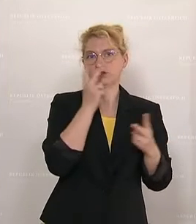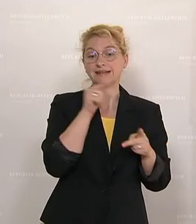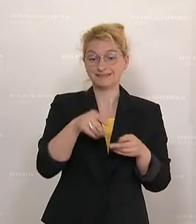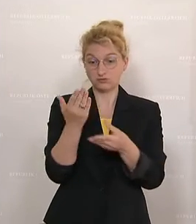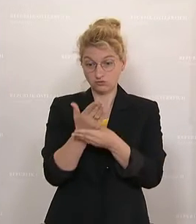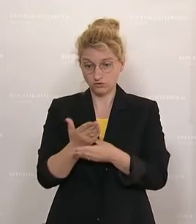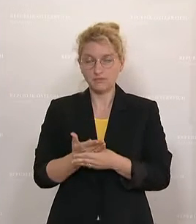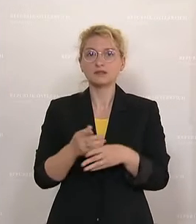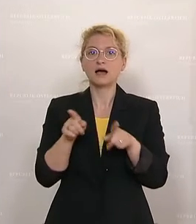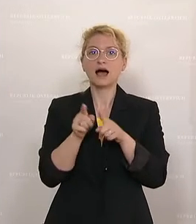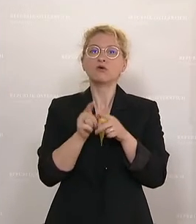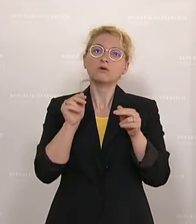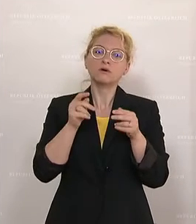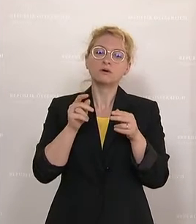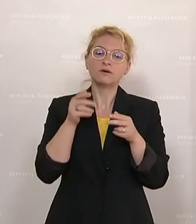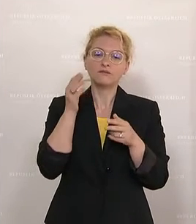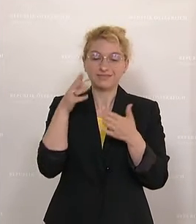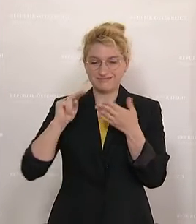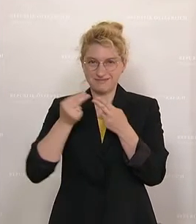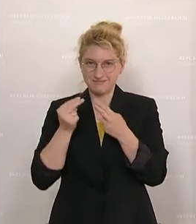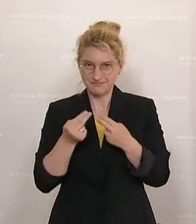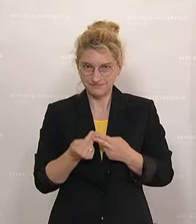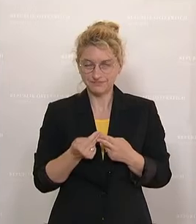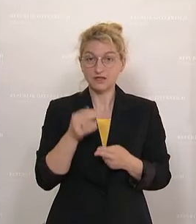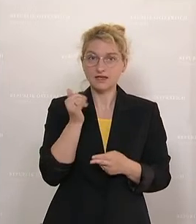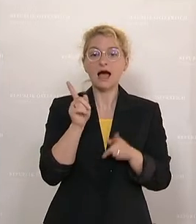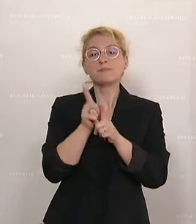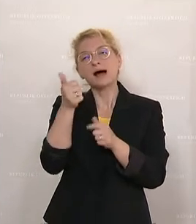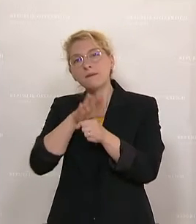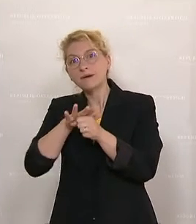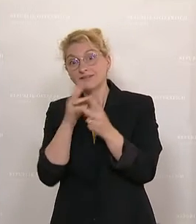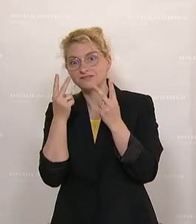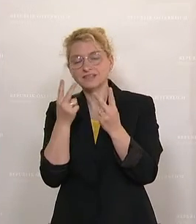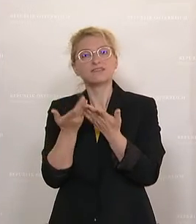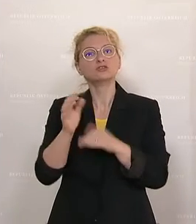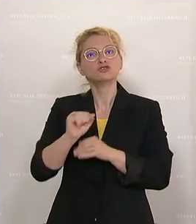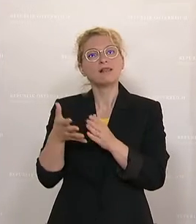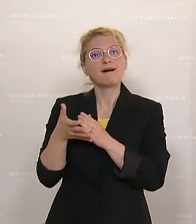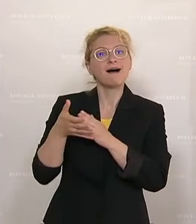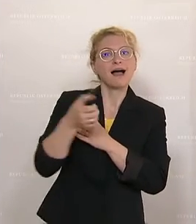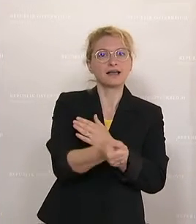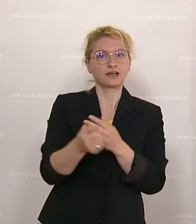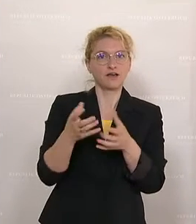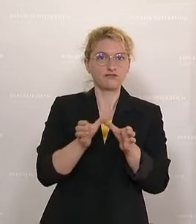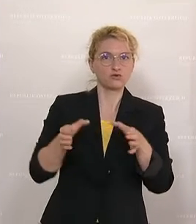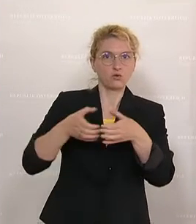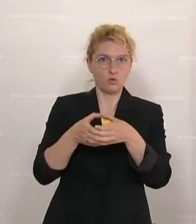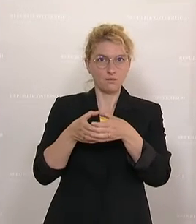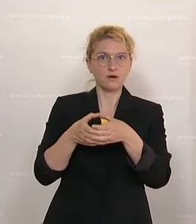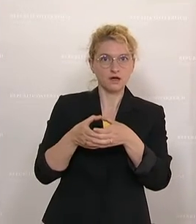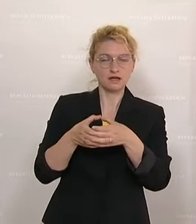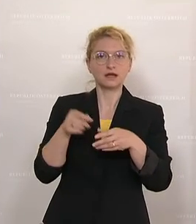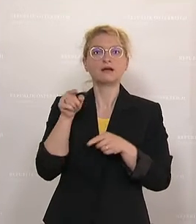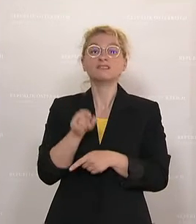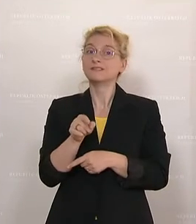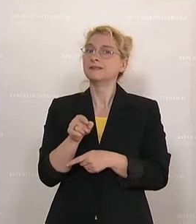Dokumente adaptiert worden. Aber gerade ein wichtiger Bereich, die schnelle Eingreif-Truppe, die EU Rapid Deployment Capacity,